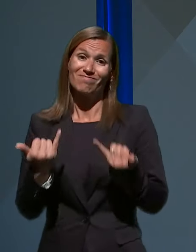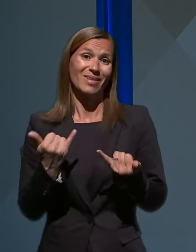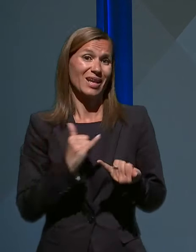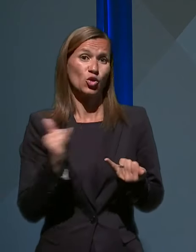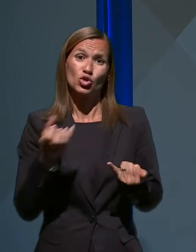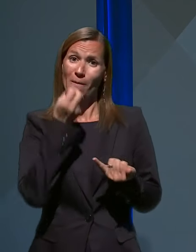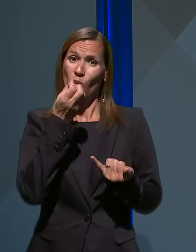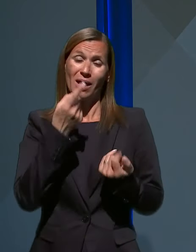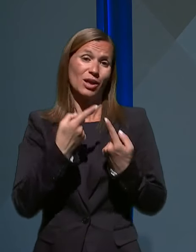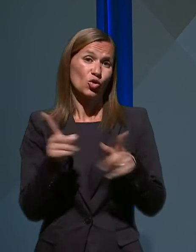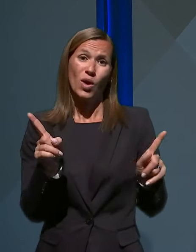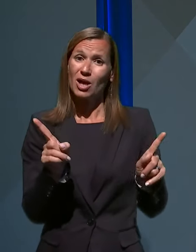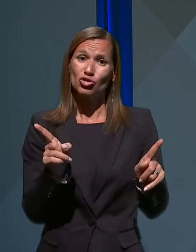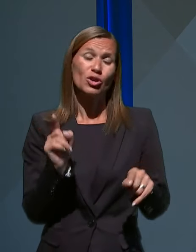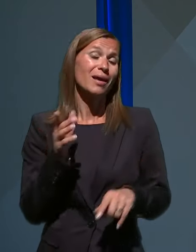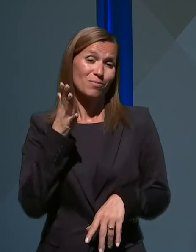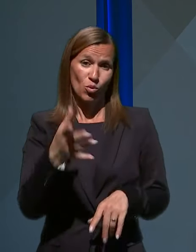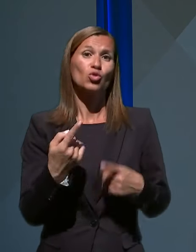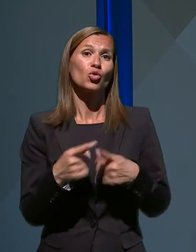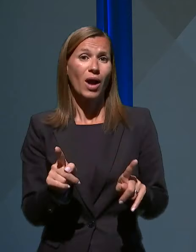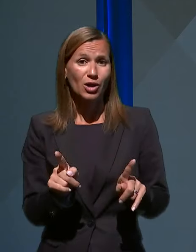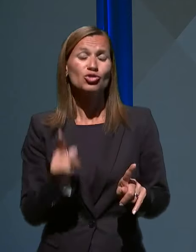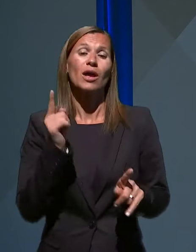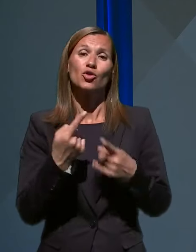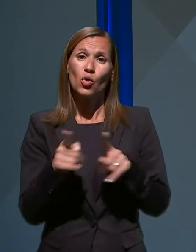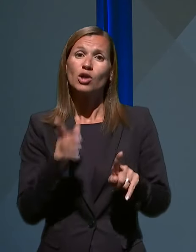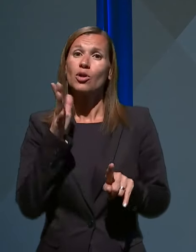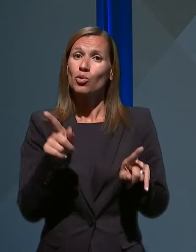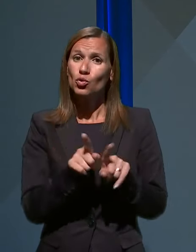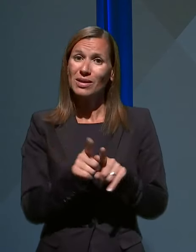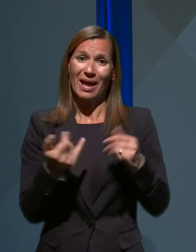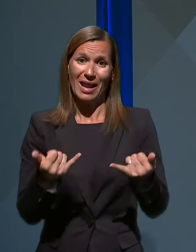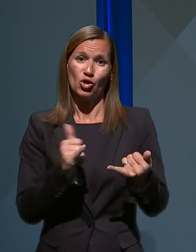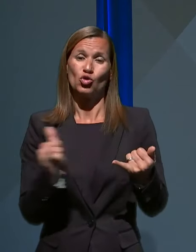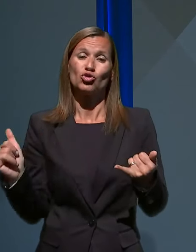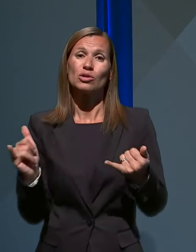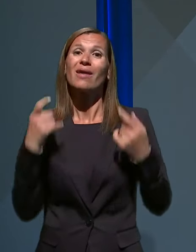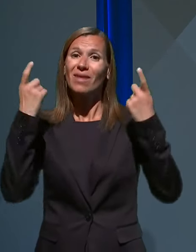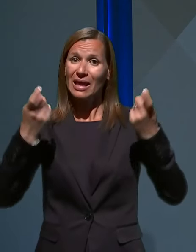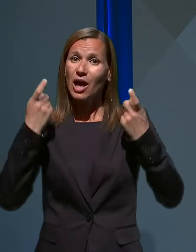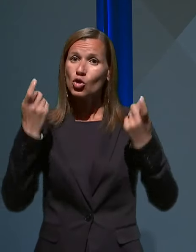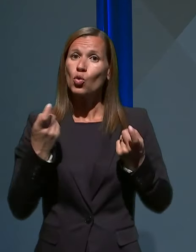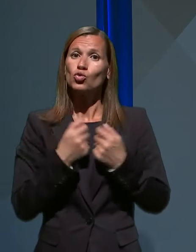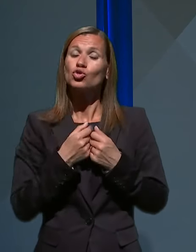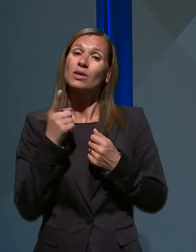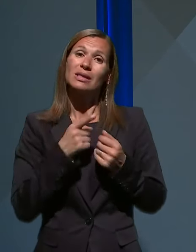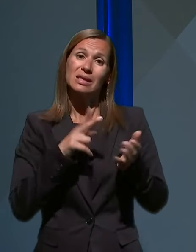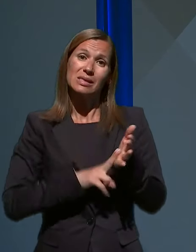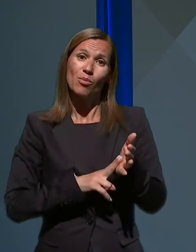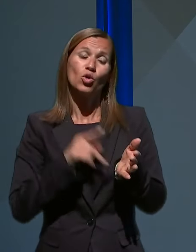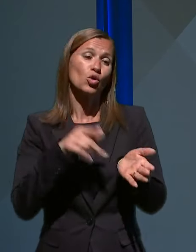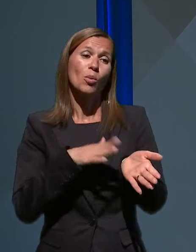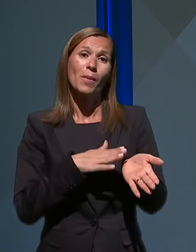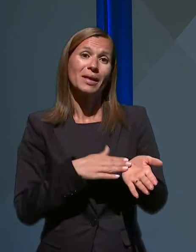in bo drugačna in drugačna bo tudi letošnja velika noč, ki simbolno pomeni novo